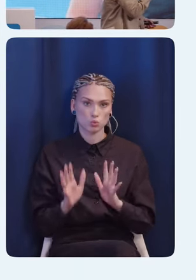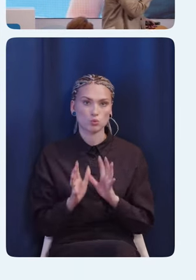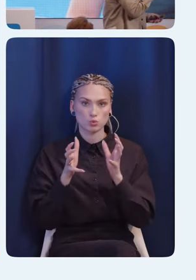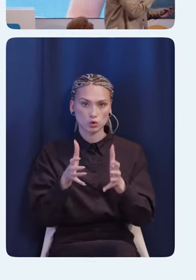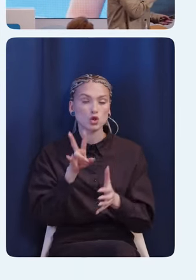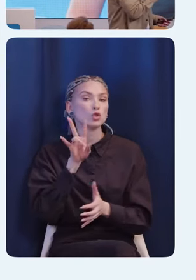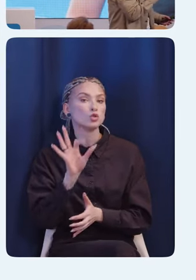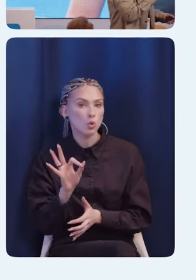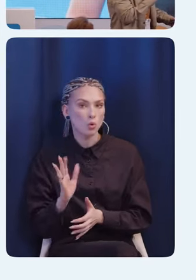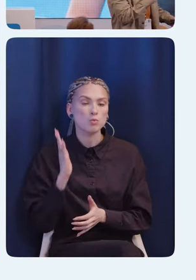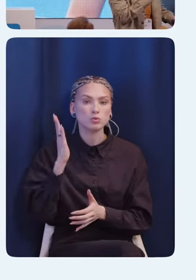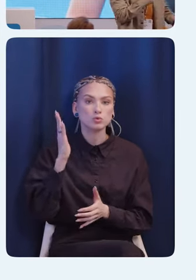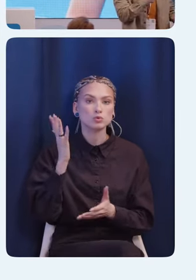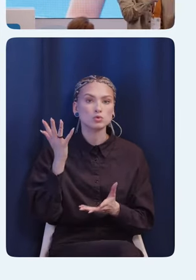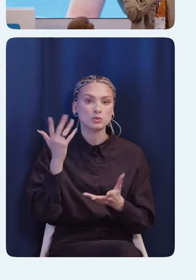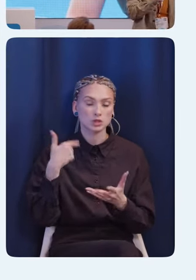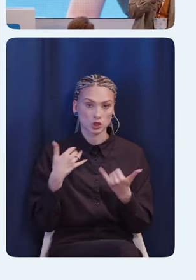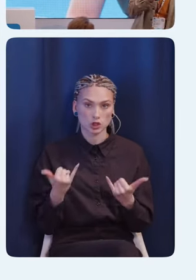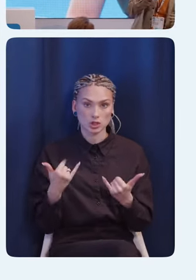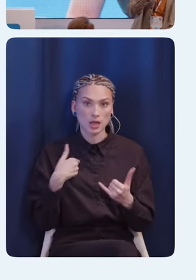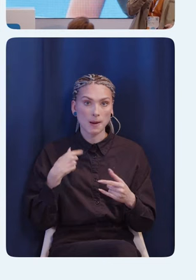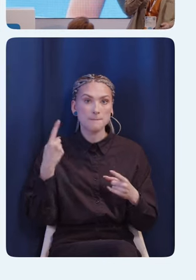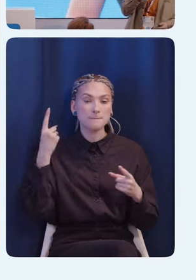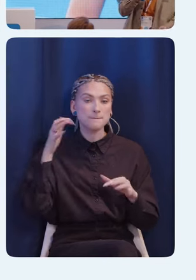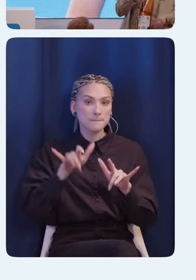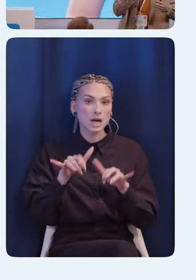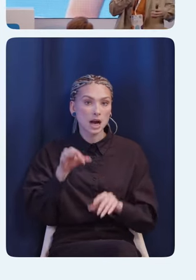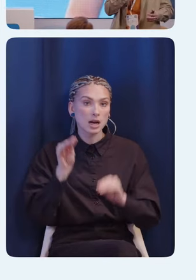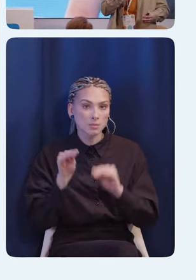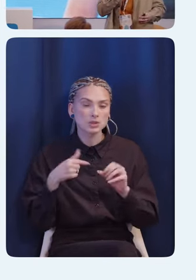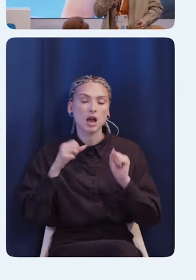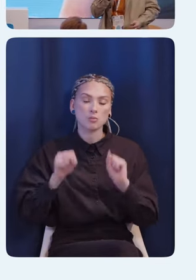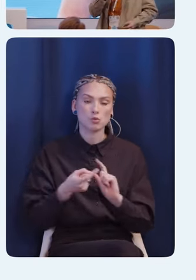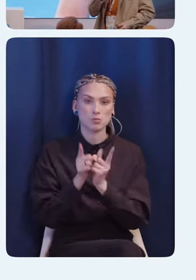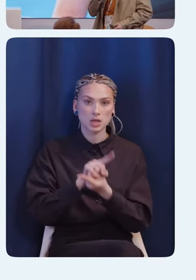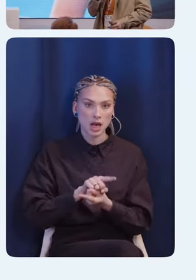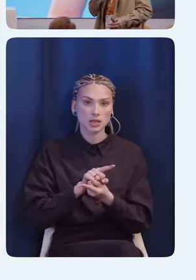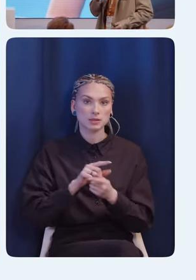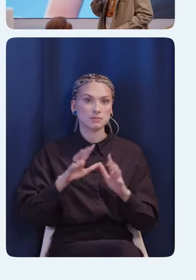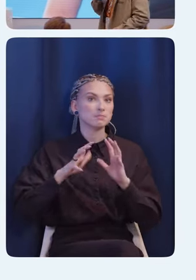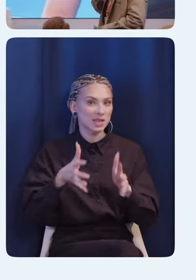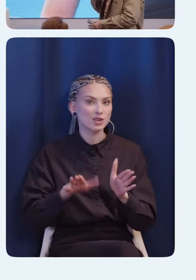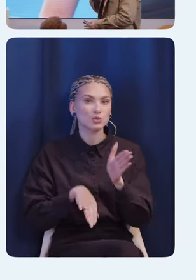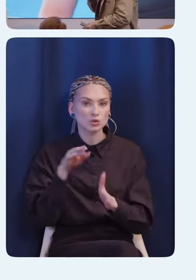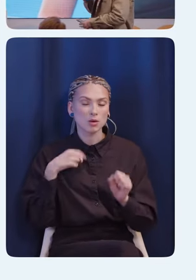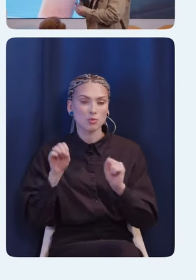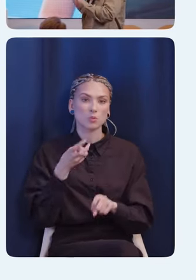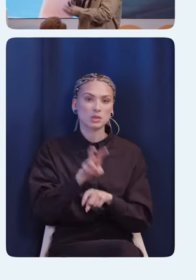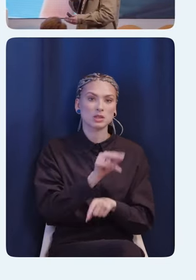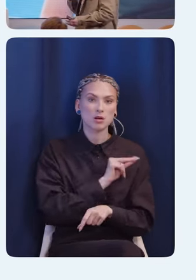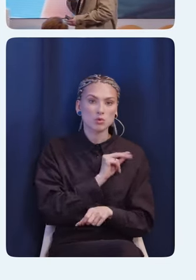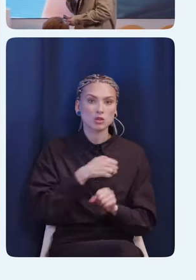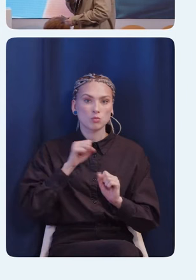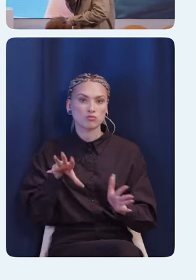будучи обычным программистом, я могу менять уже мир к лучшему. Я могу прийти на работу, могу начать